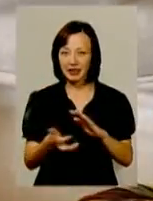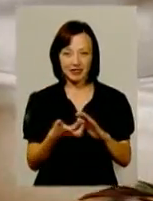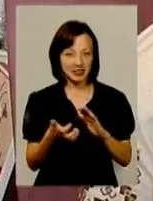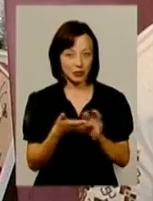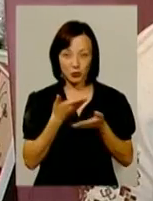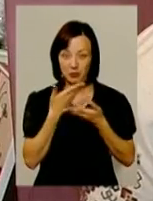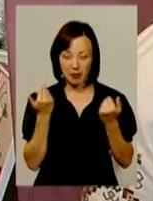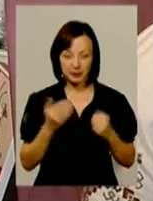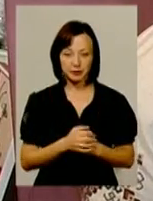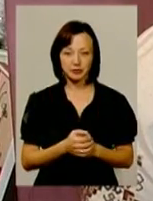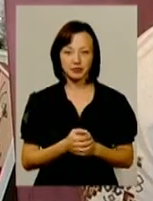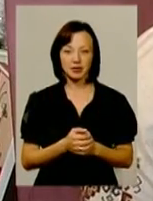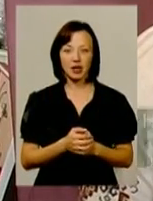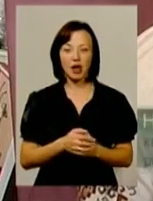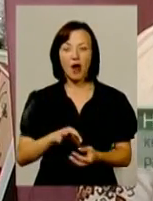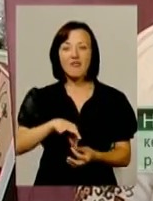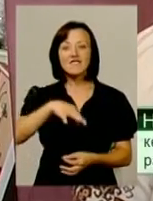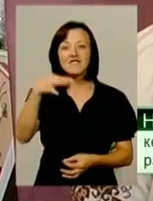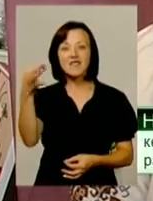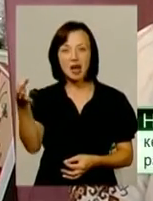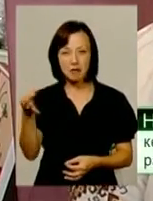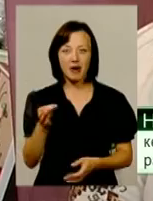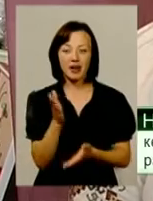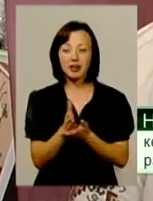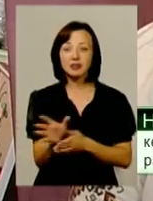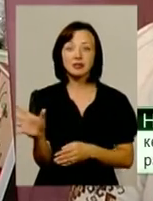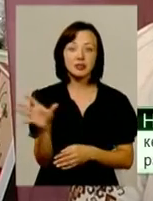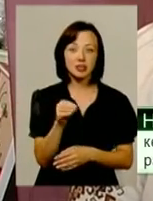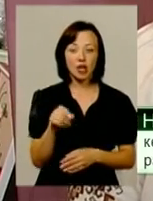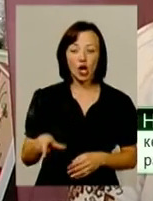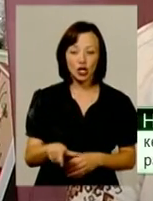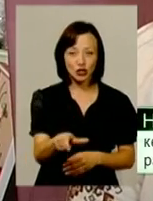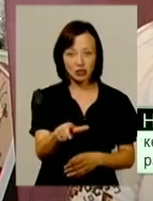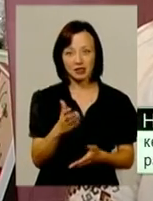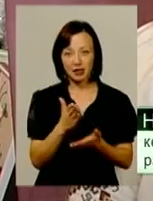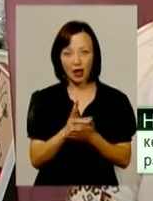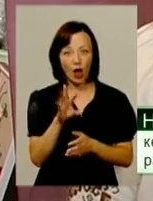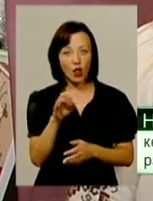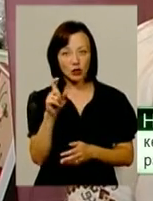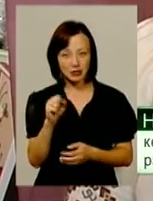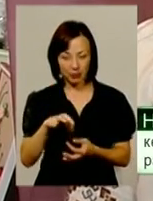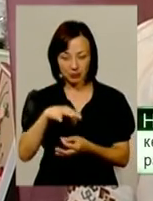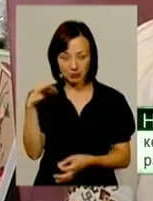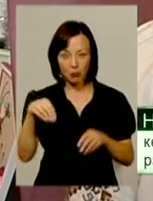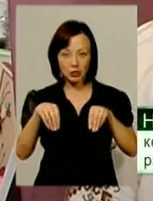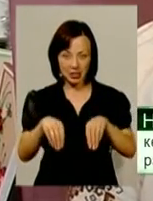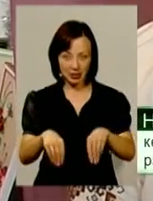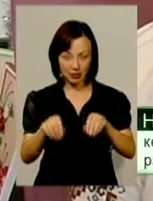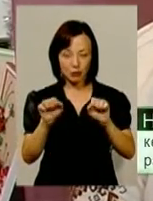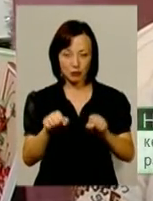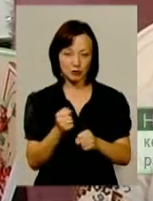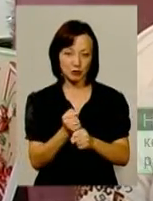сировиною. Лоза є кругом, на нашій території, де є річка, де є ставок, там є лоза, її можна посадити і можна